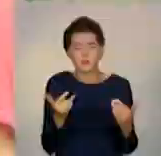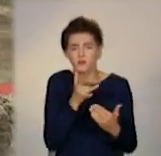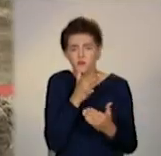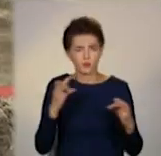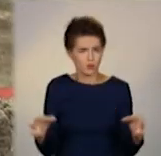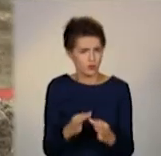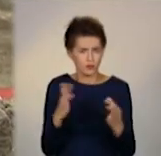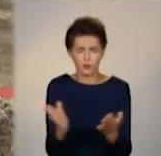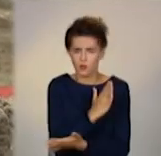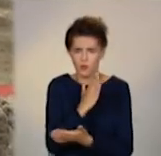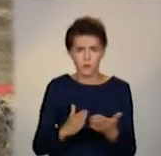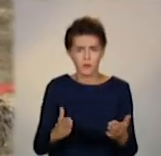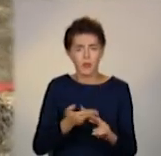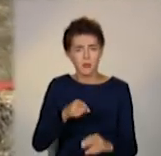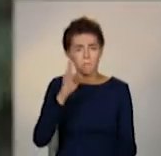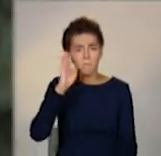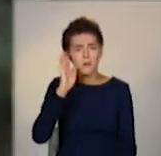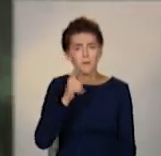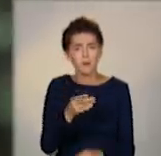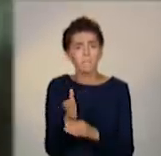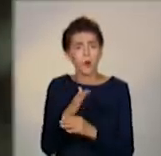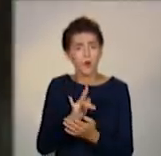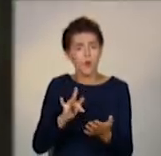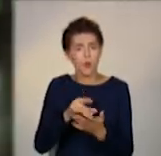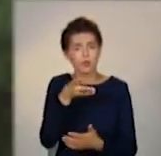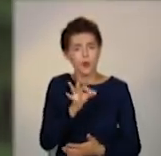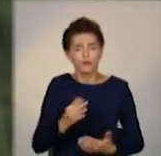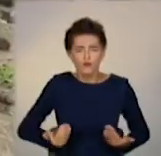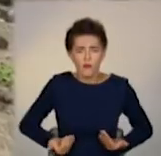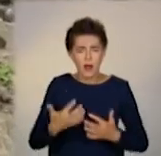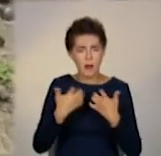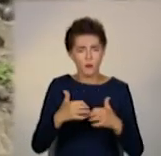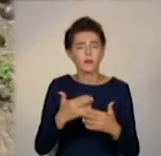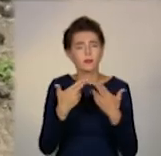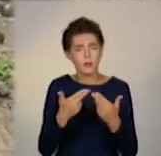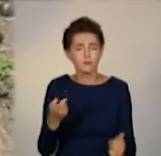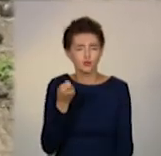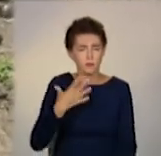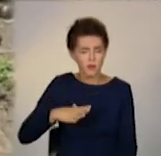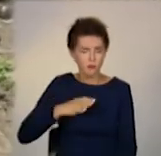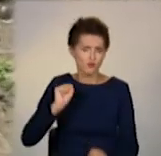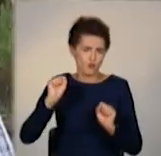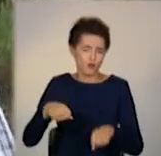Пан Володимир з Маріуполя в Краматорську працює. Чоловік, вважає, бульвар, міг і почекати.